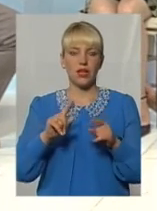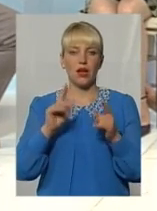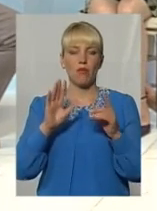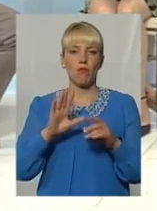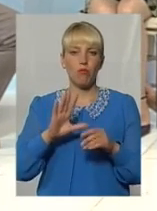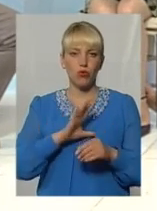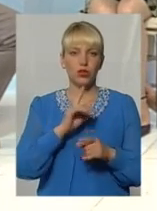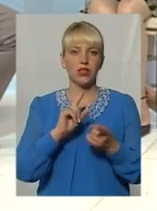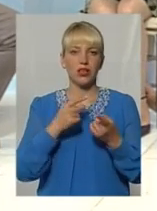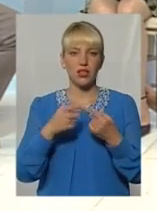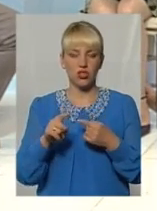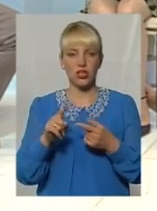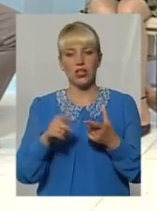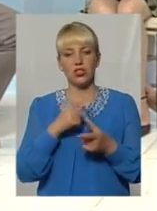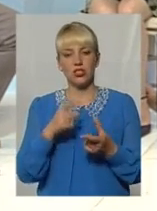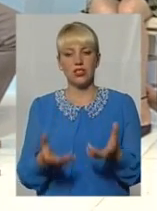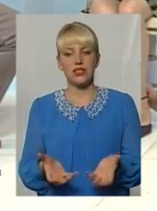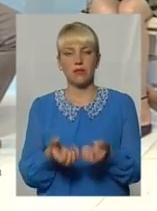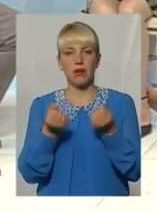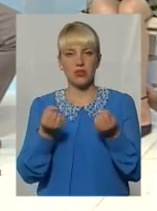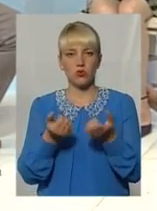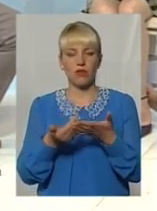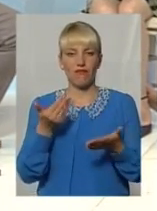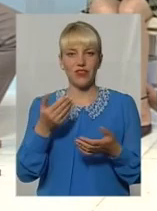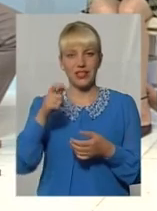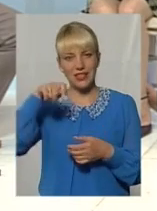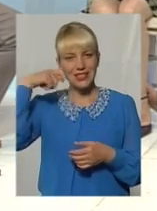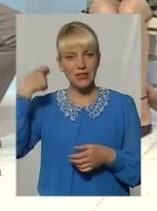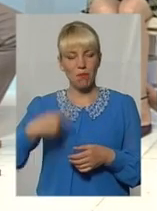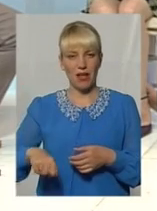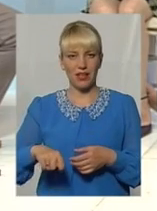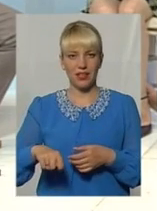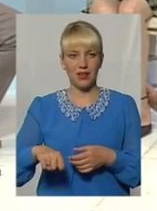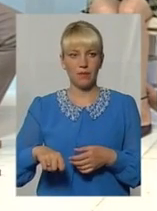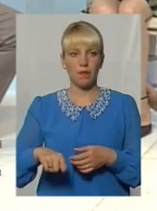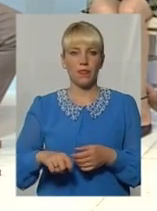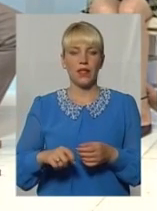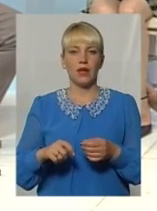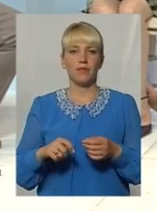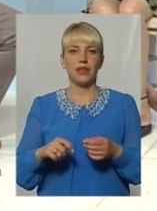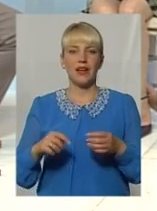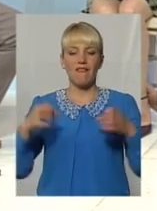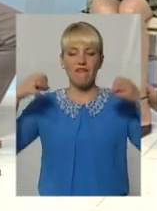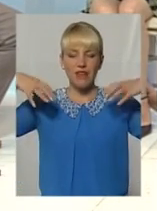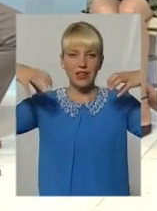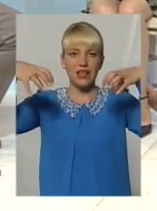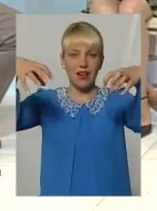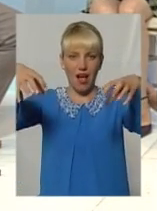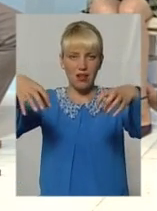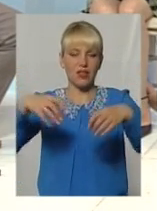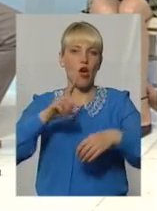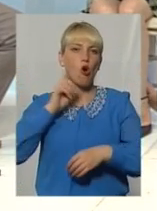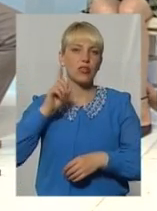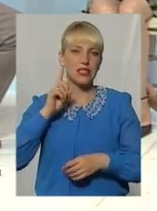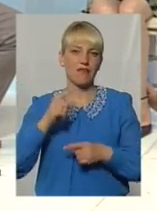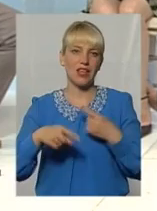Та чи спасе від спеки вертикального зеленення про нього в наступному